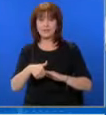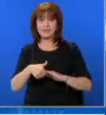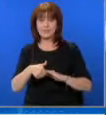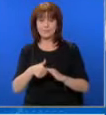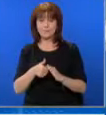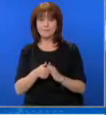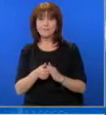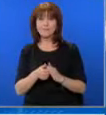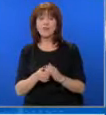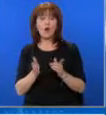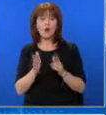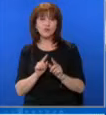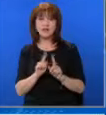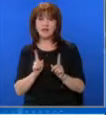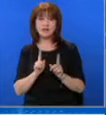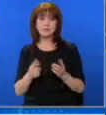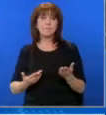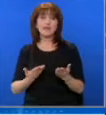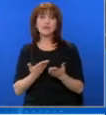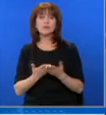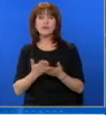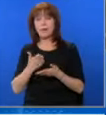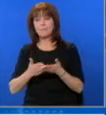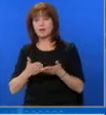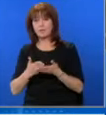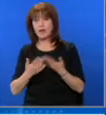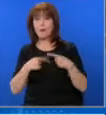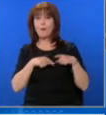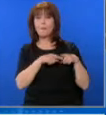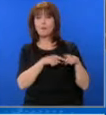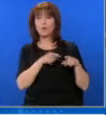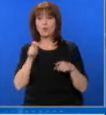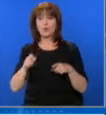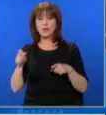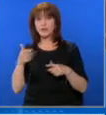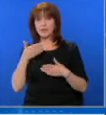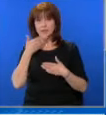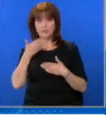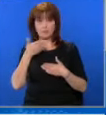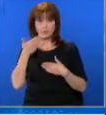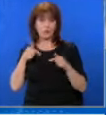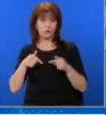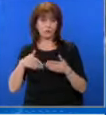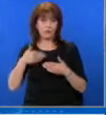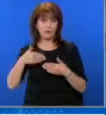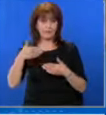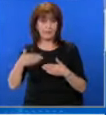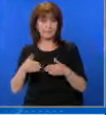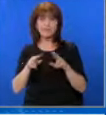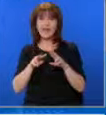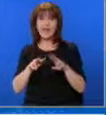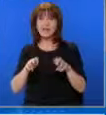все още не са предоставени материали, за да може и прокурорите да се произнесат. Как от тук нататък ще продължи